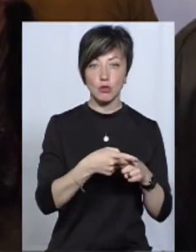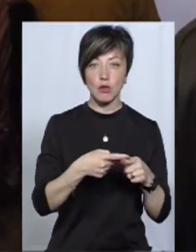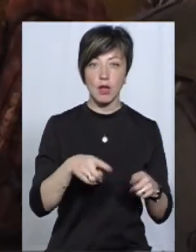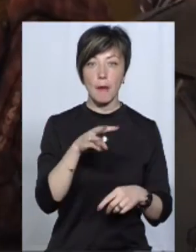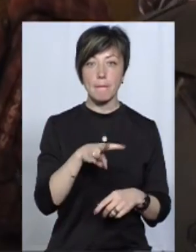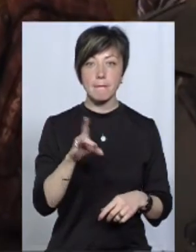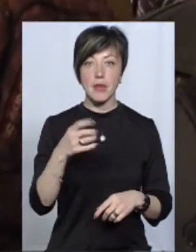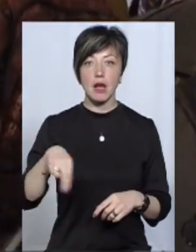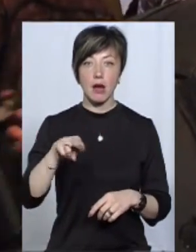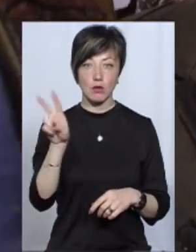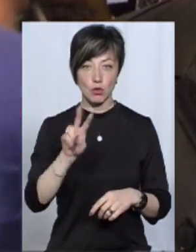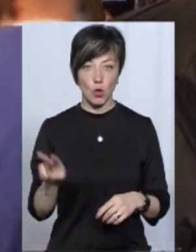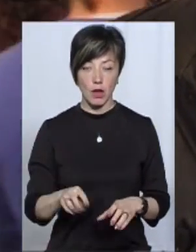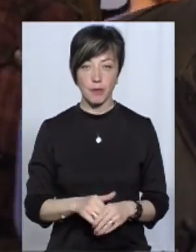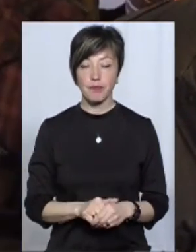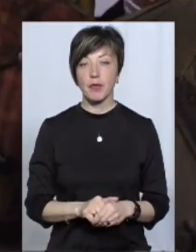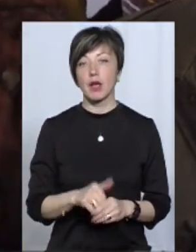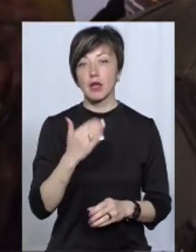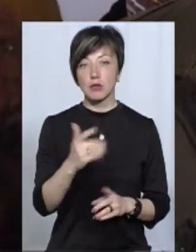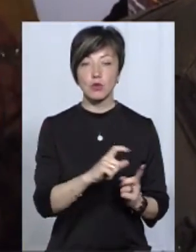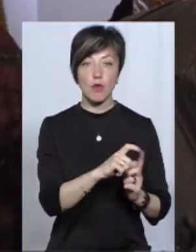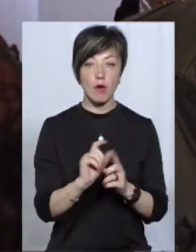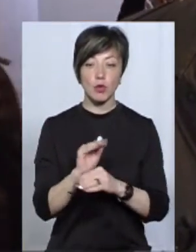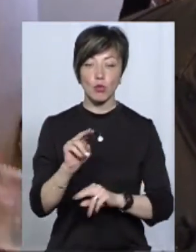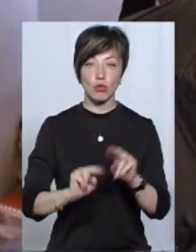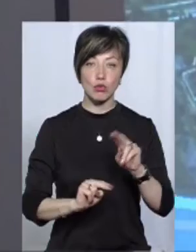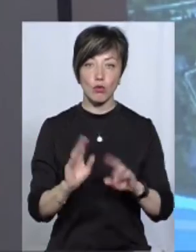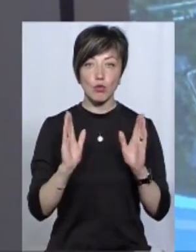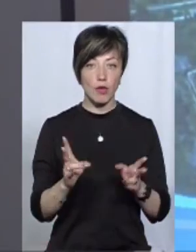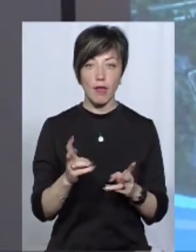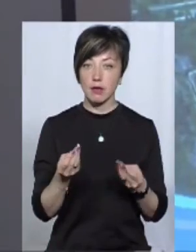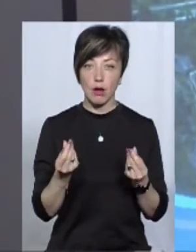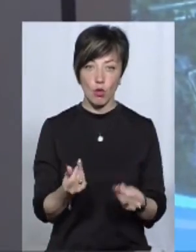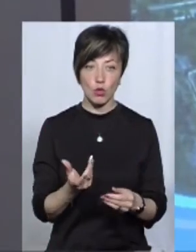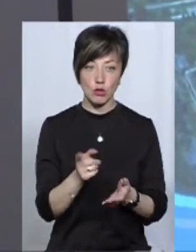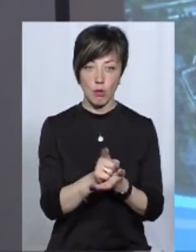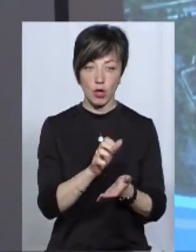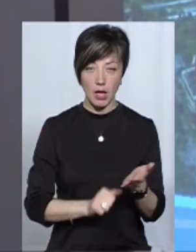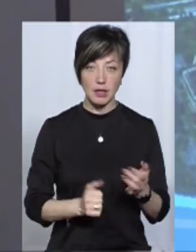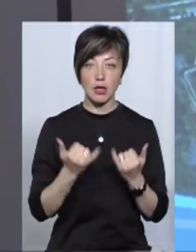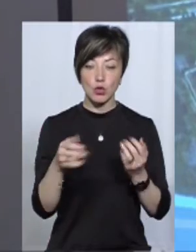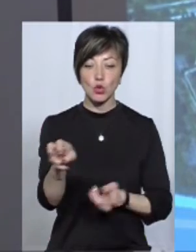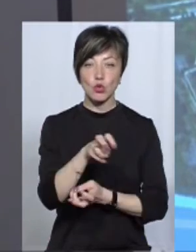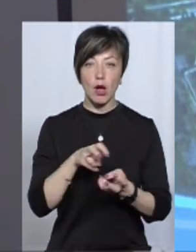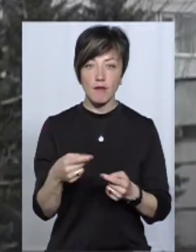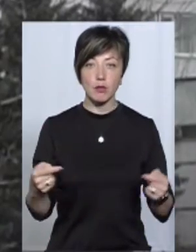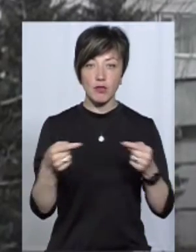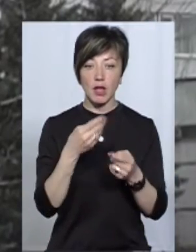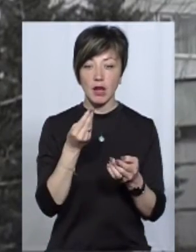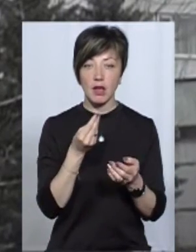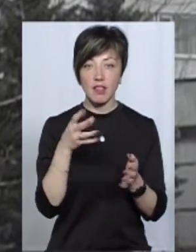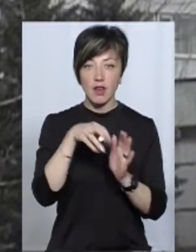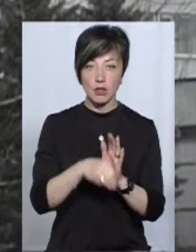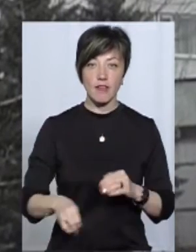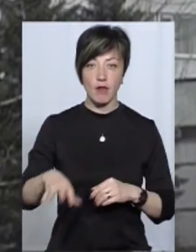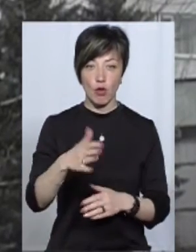мільярдів доларів. За словами Олега Рахлінського, добудовувати блоки будуть не за гроші платників податків. Для цього шукають відповідальних інвесторів з